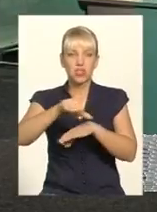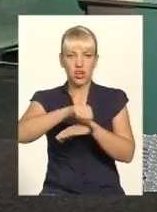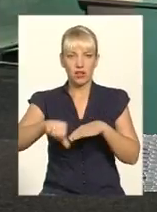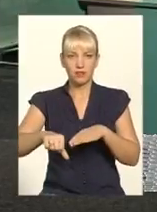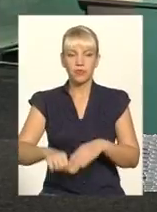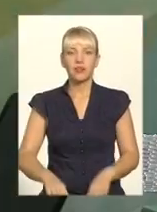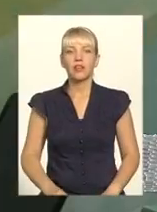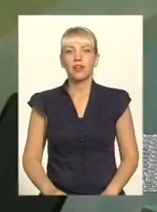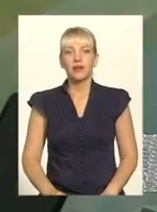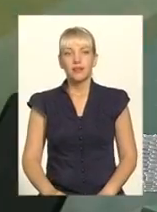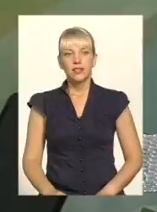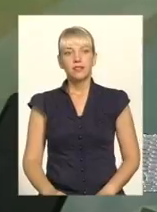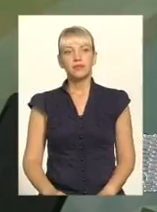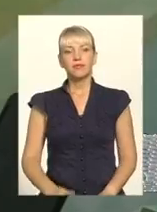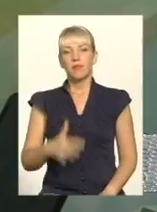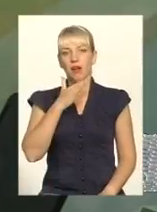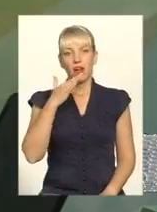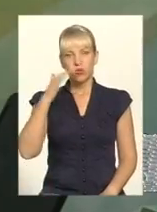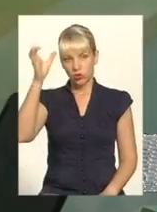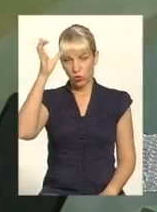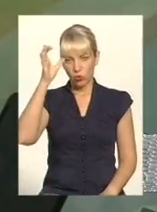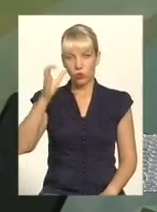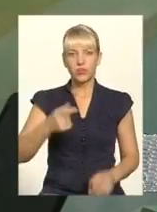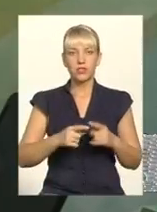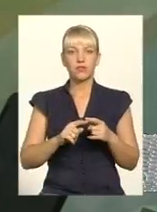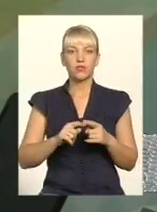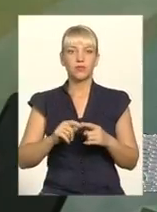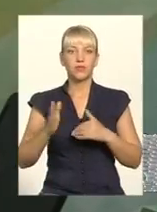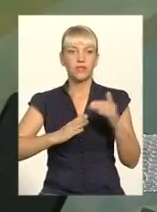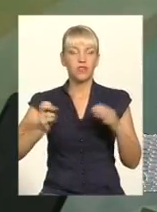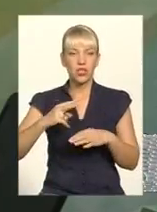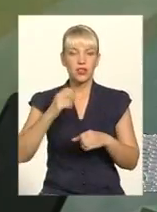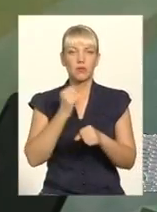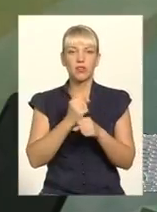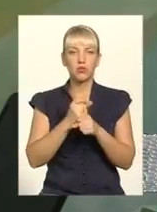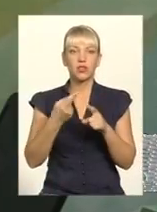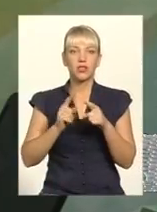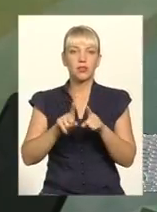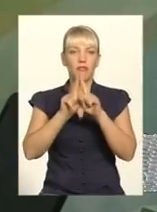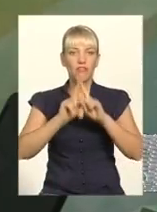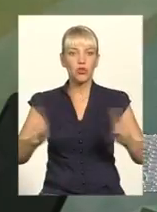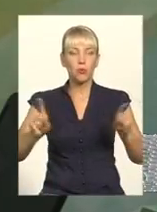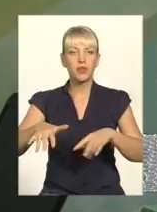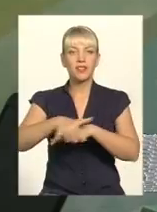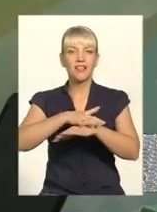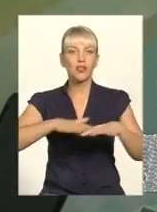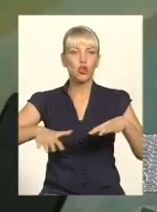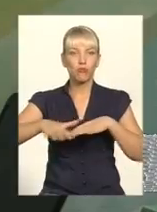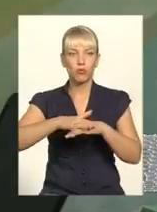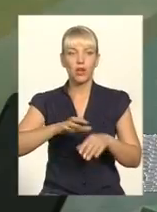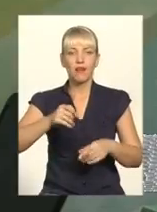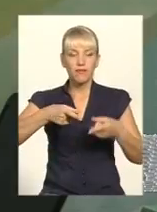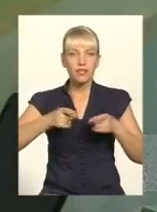знаєте, багато науковців, вчених працюють над цим феноменом натовпу. І насправді